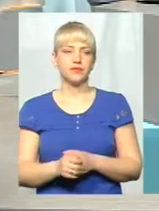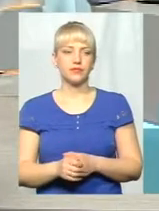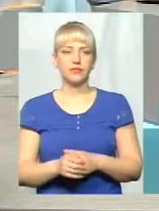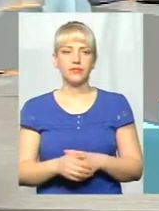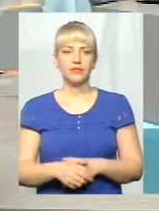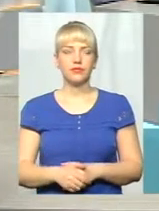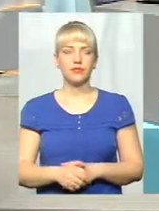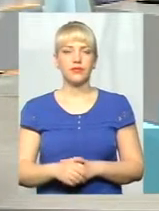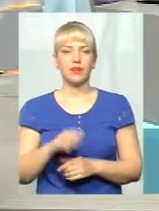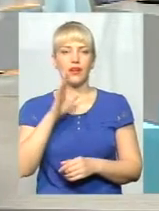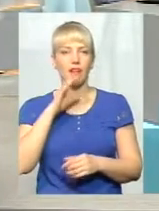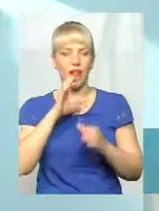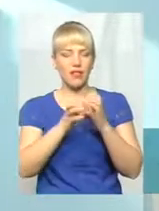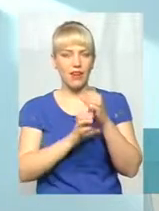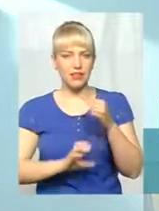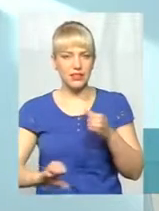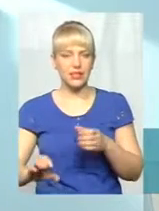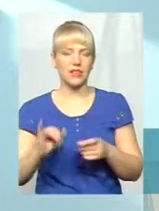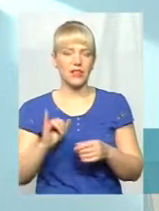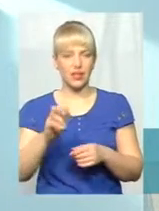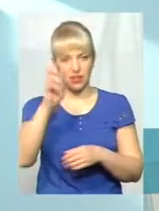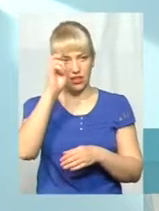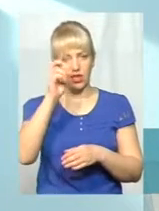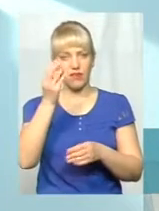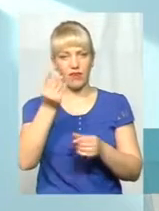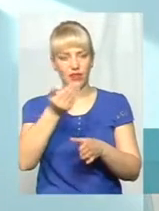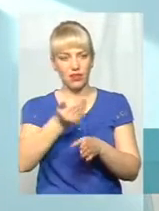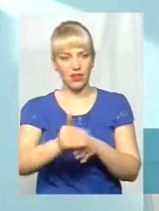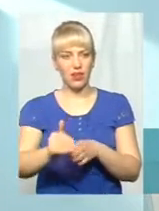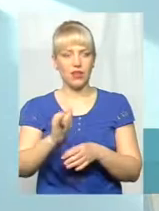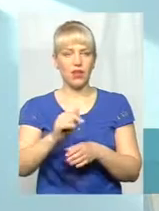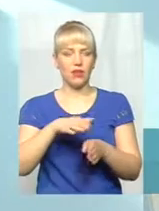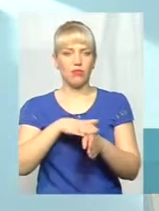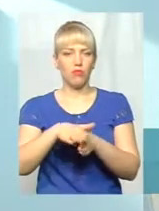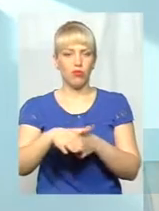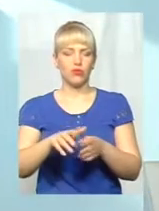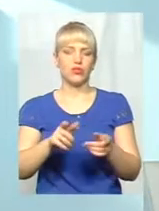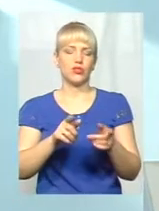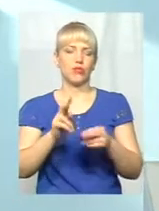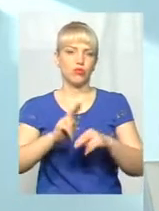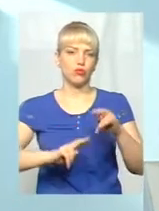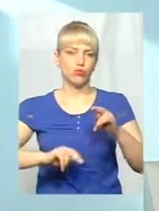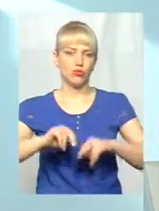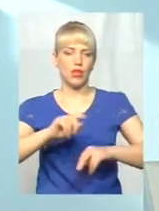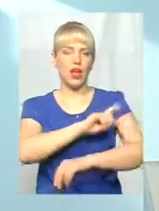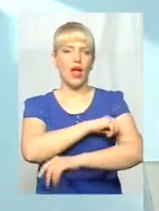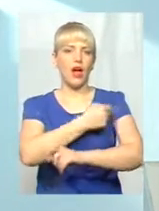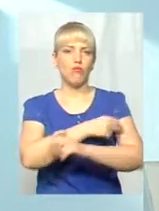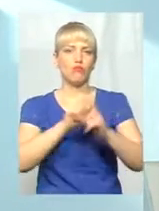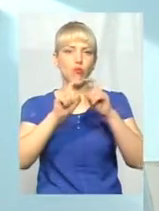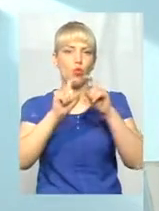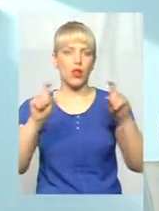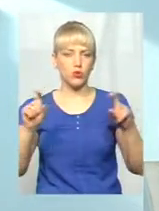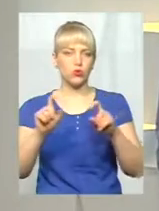каналізацію. А держава відділяє кошти і повністю будує амбулаторію. Є на одного